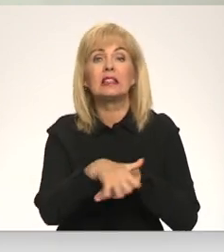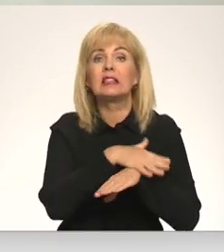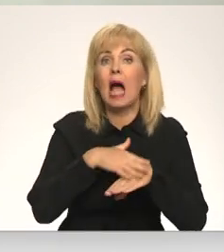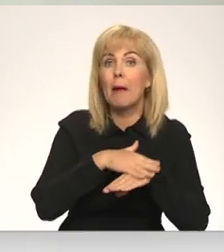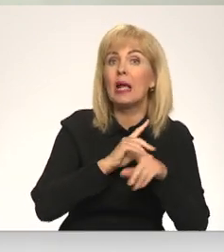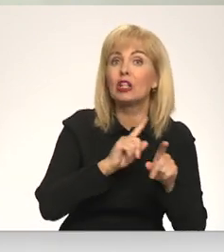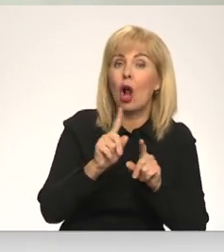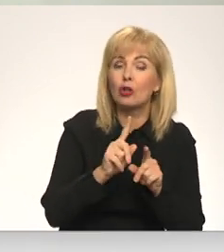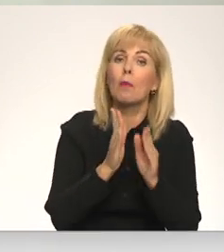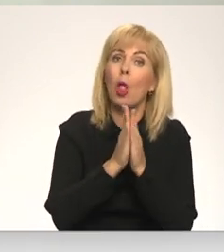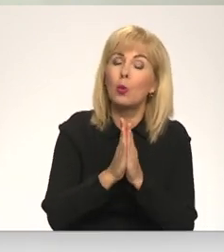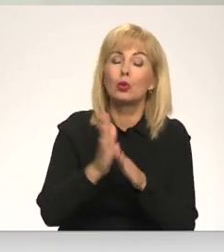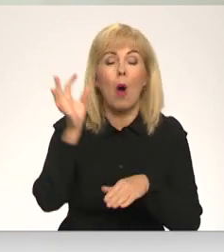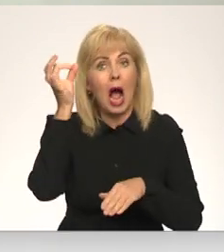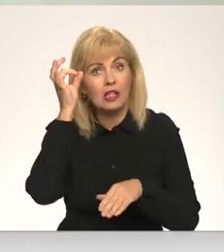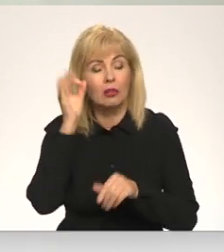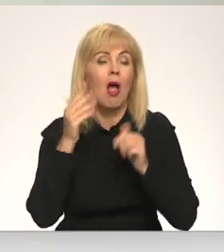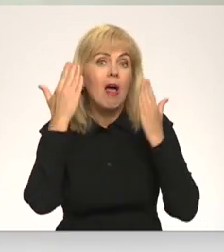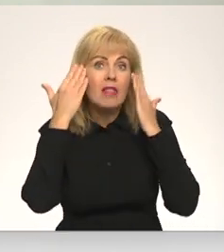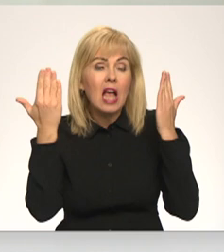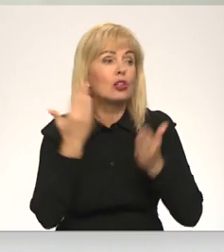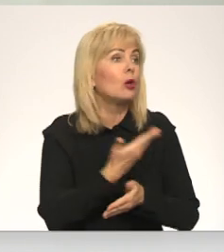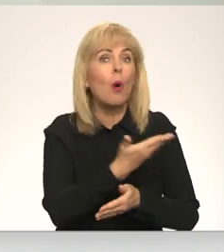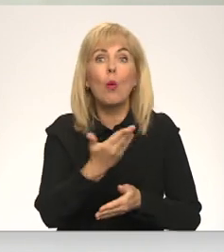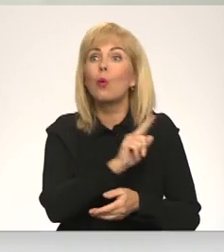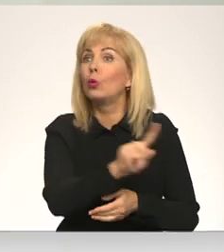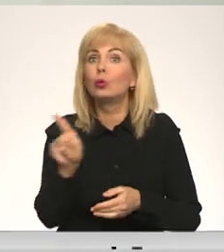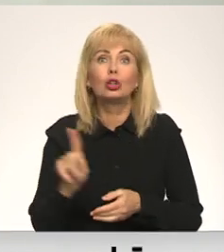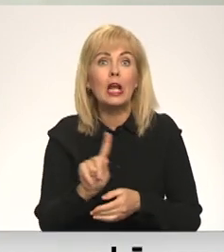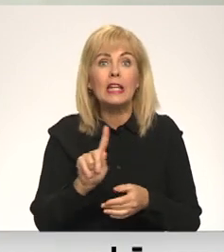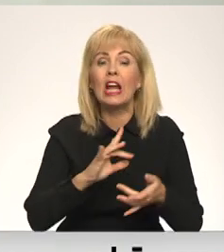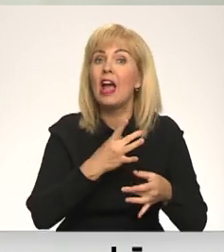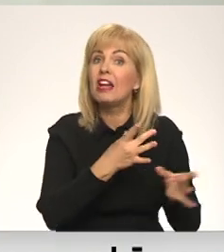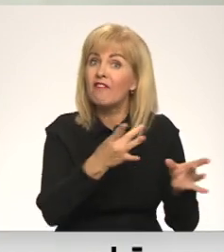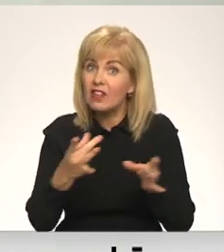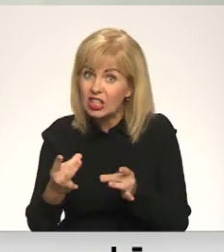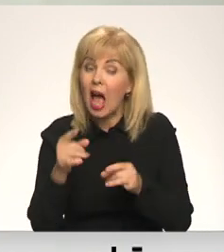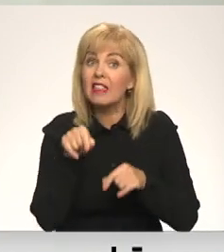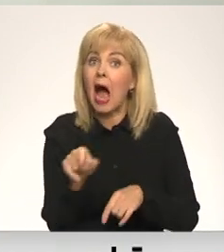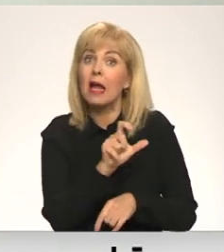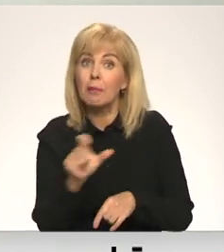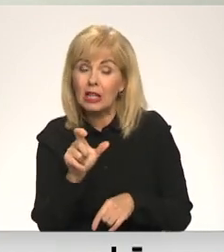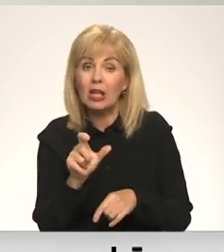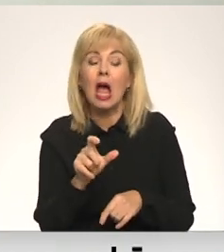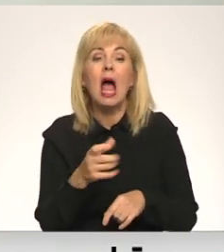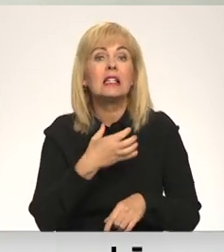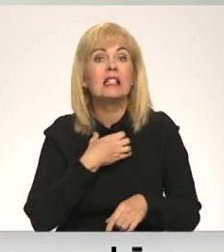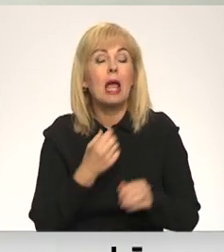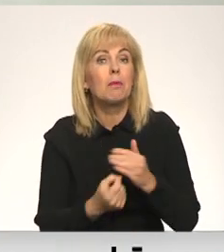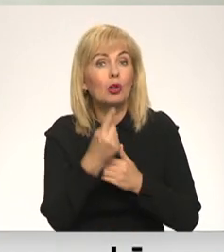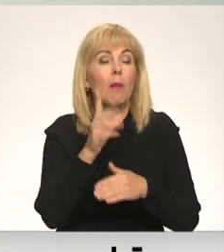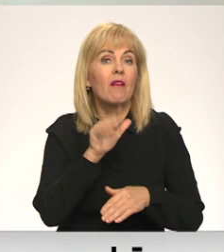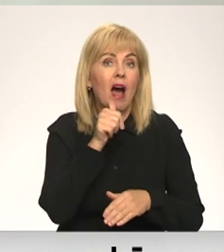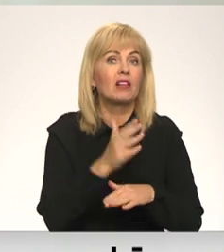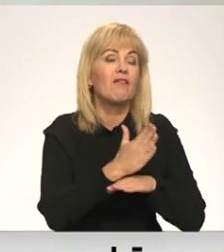atcerēties, ka nevar zināt, kurš ir inficēts dotē brīdi, tāpēc, ka simptomi var parādīties vēlāk,